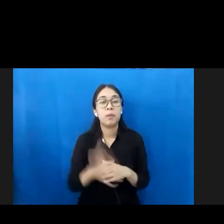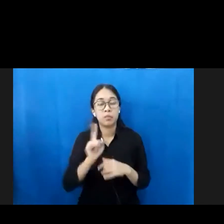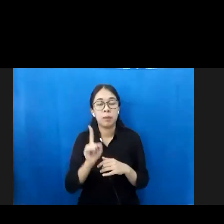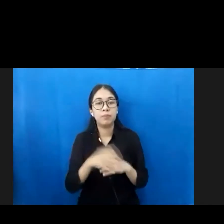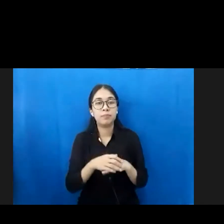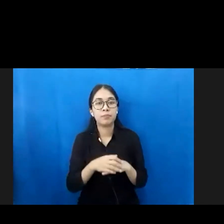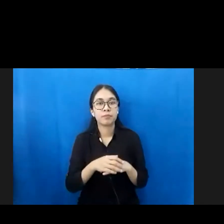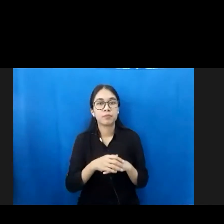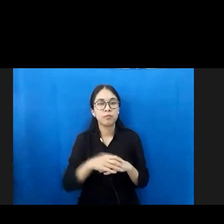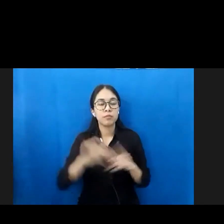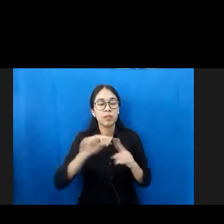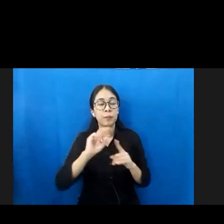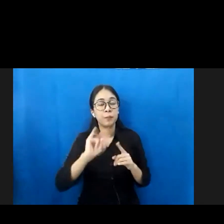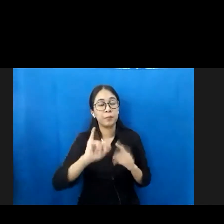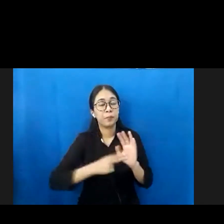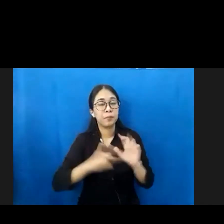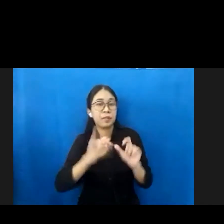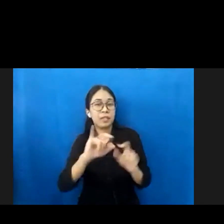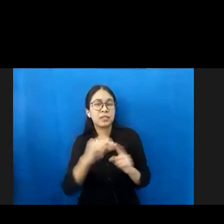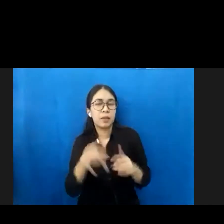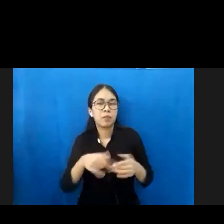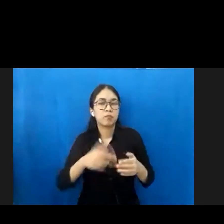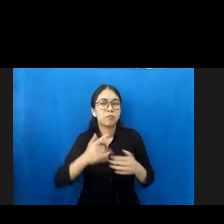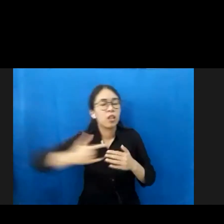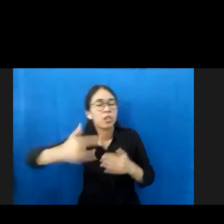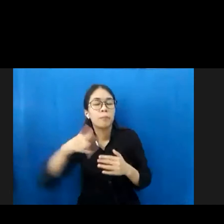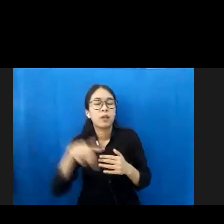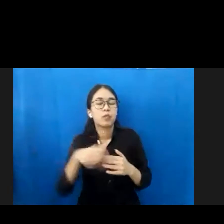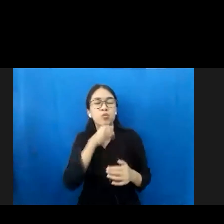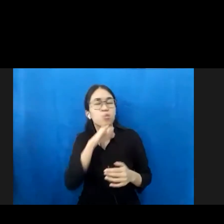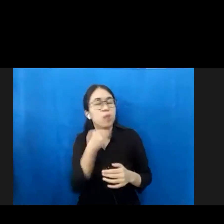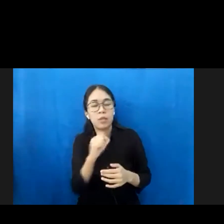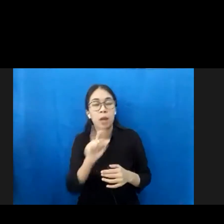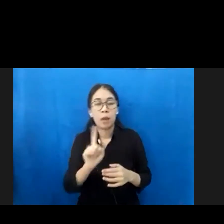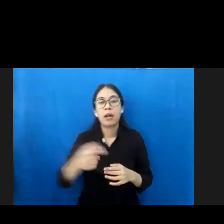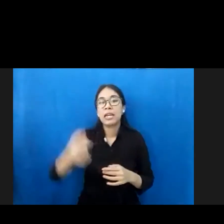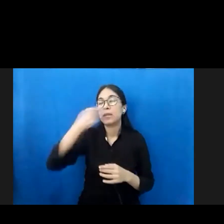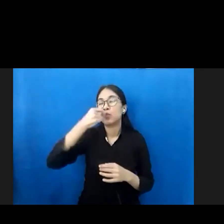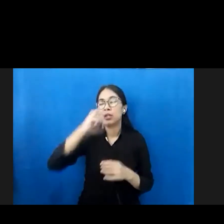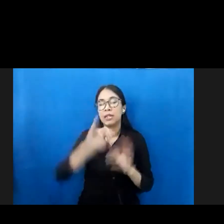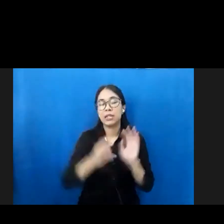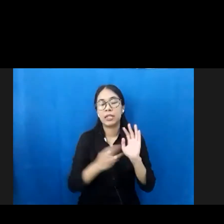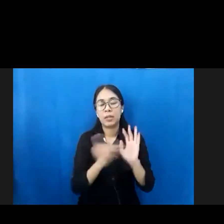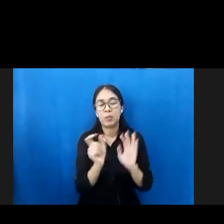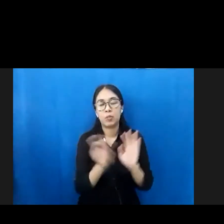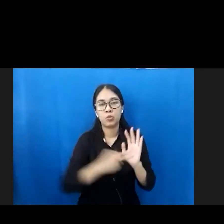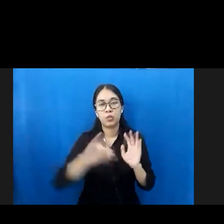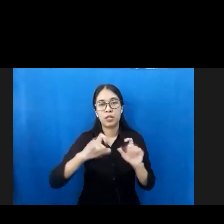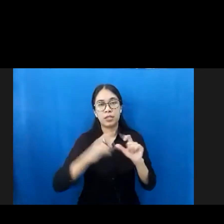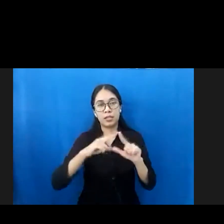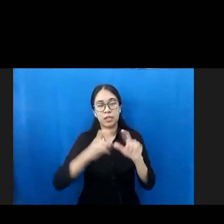prinsip terkait rutin yang tidak bisa kita tunggu itu antara lain imunisasi kemudian pemberian